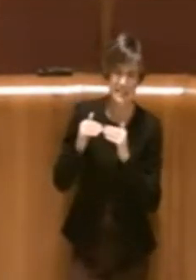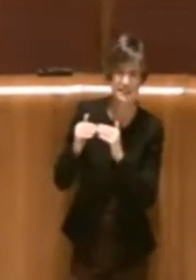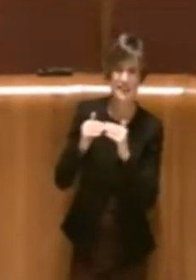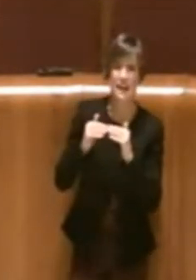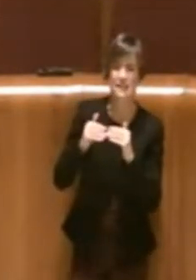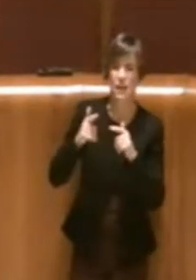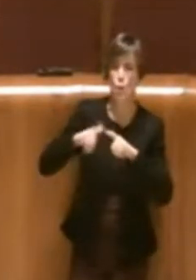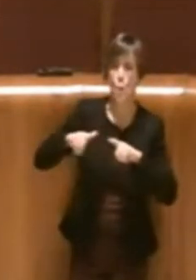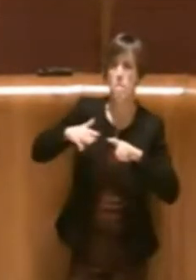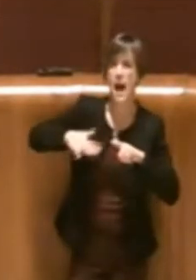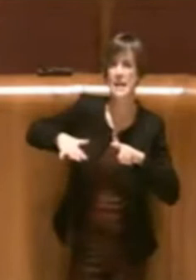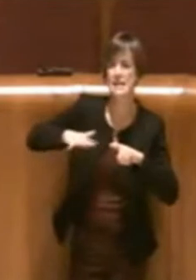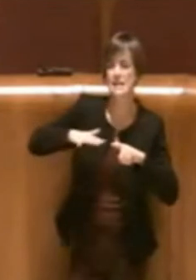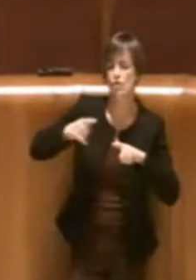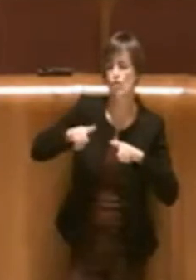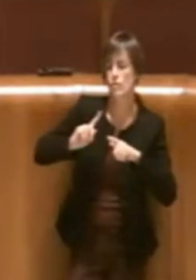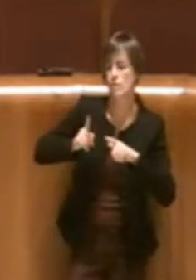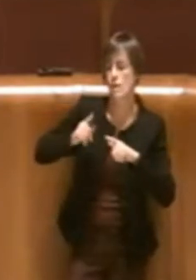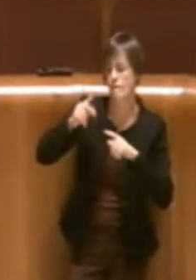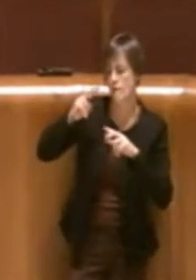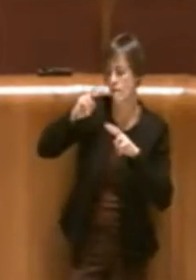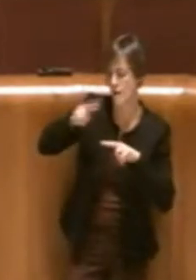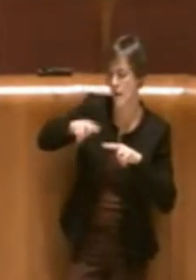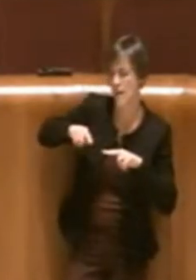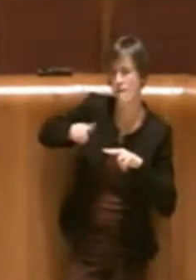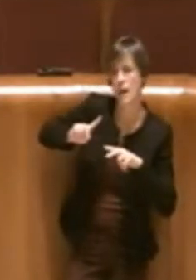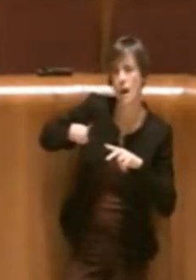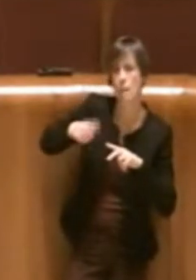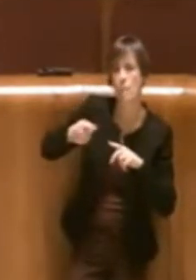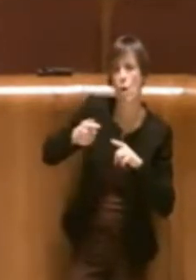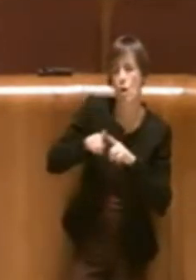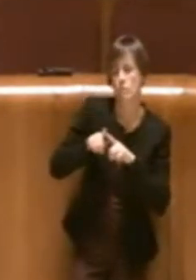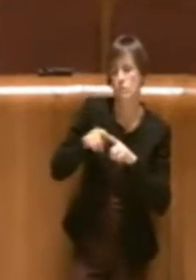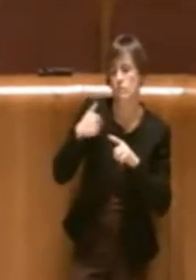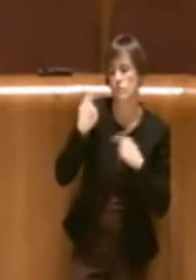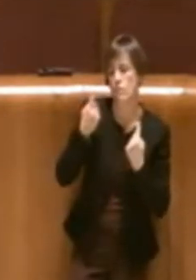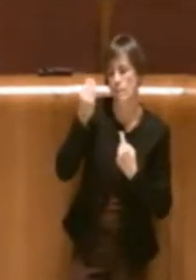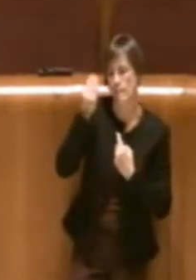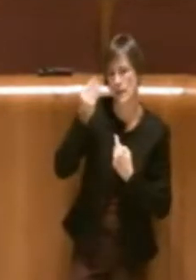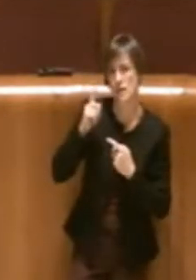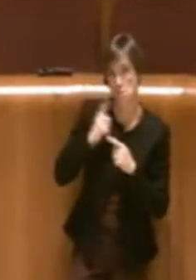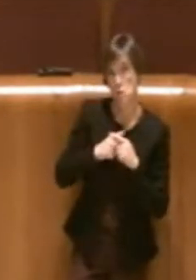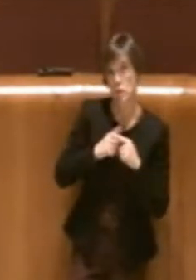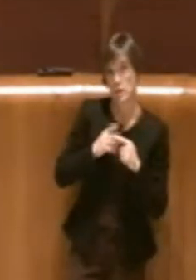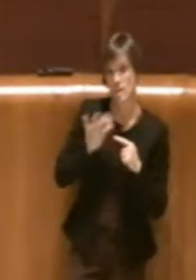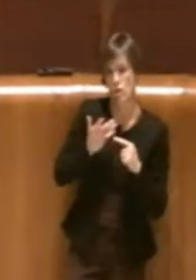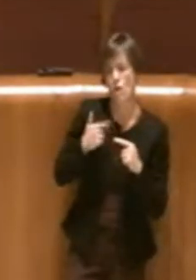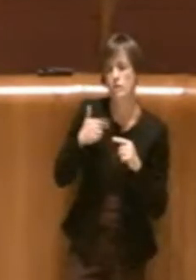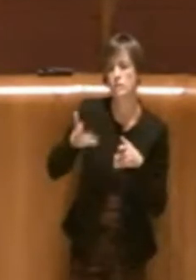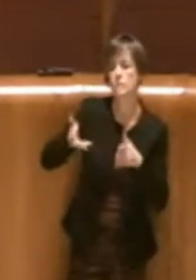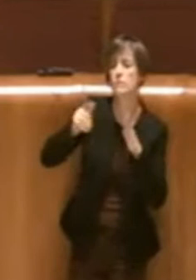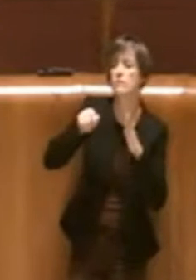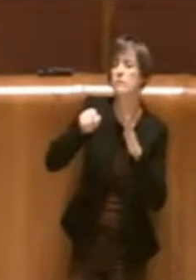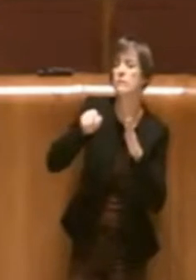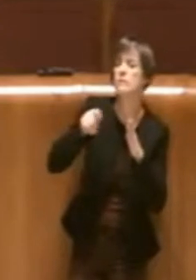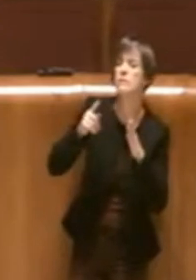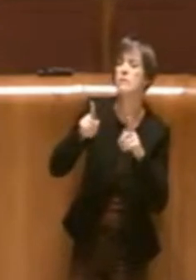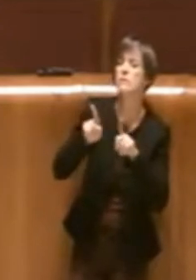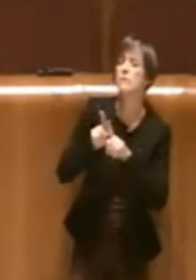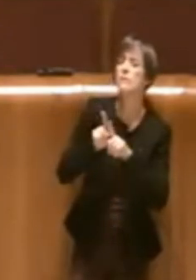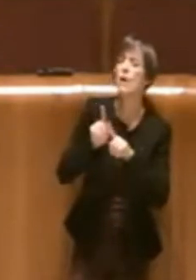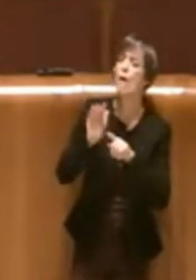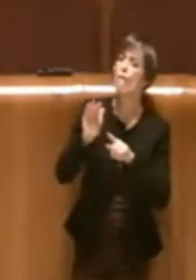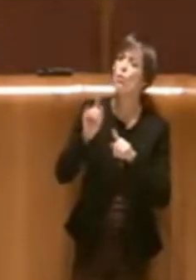per noi è positivo che su quell'immobile venga data nel futuro bando